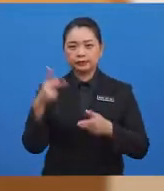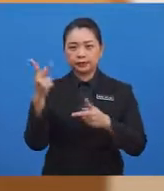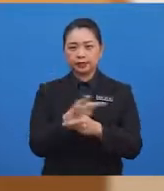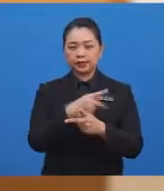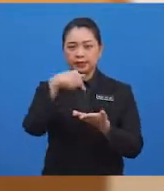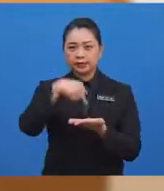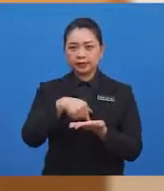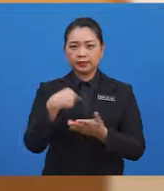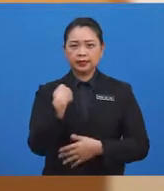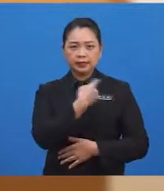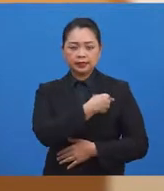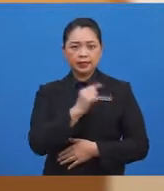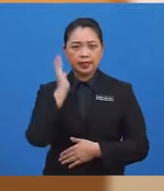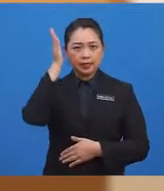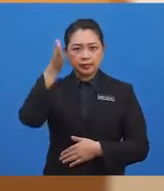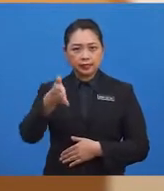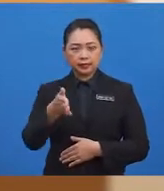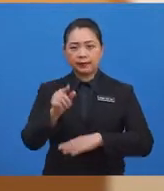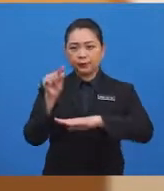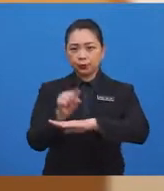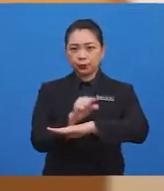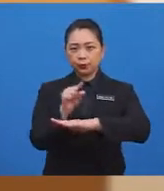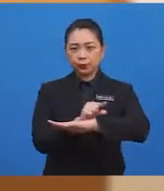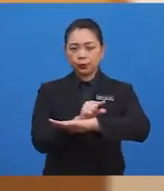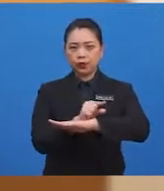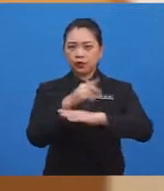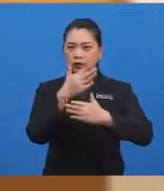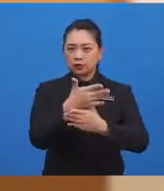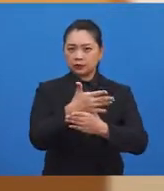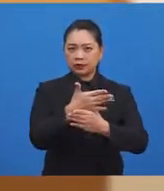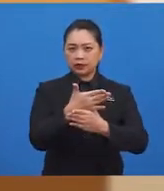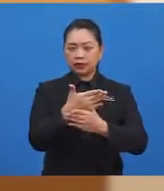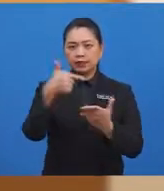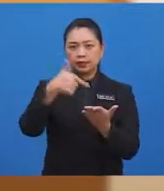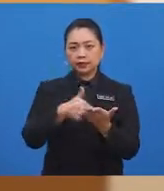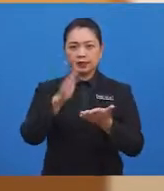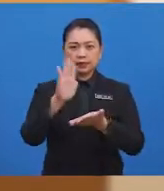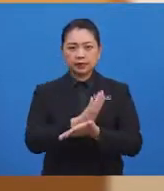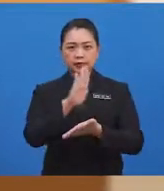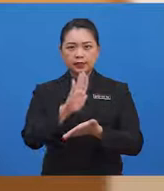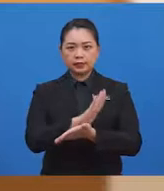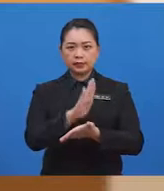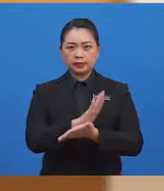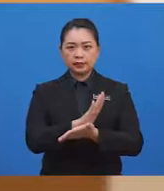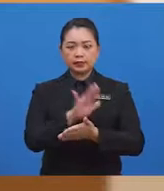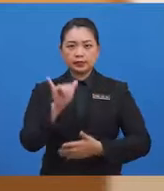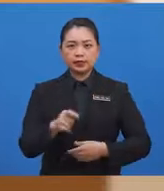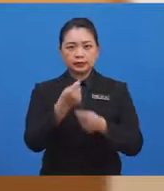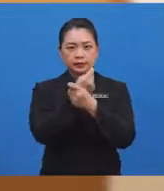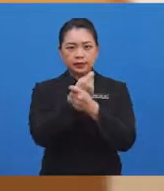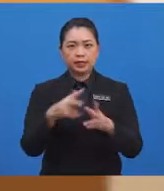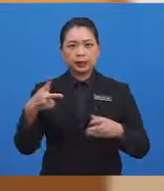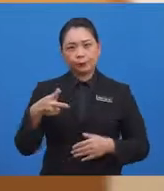ini, kita akan menggunakan sebahagian lagi kertas yang telah kita potong